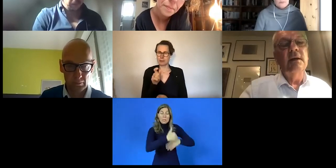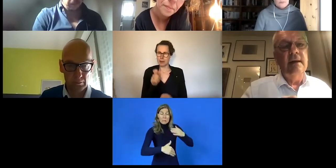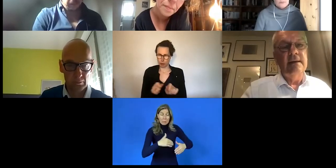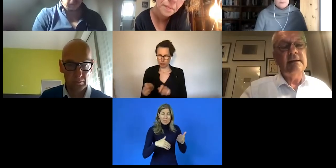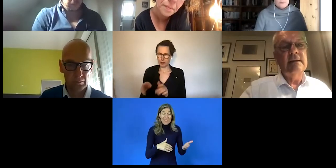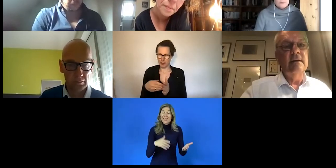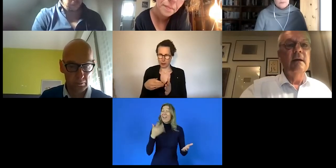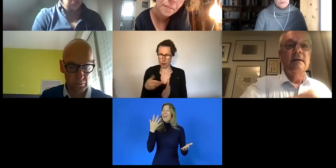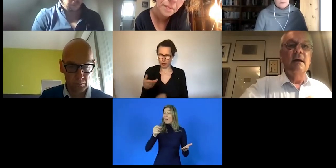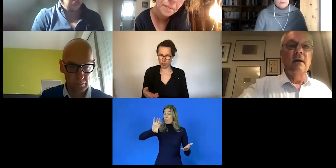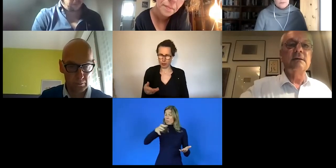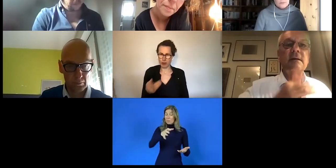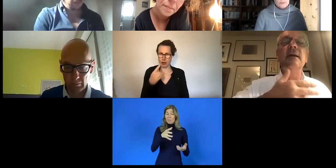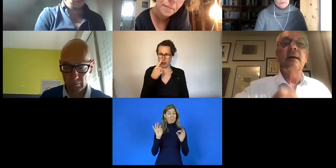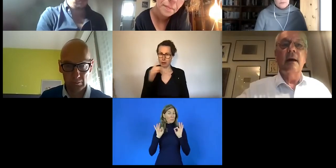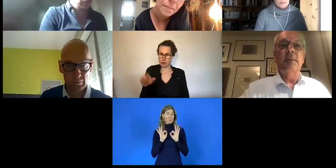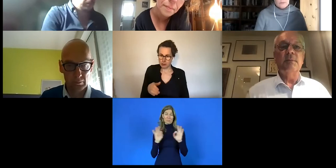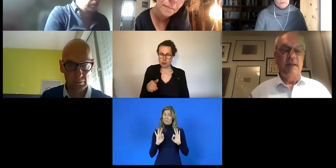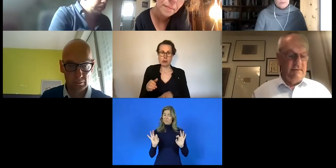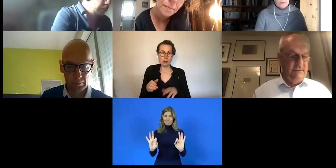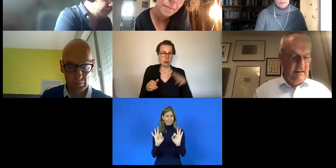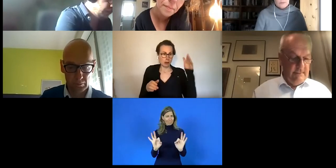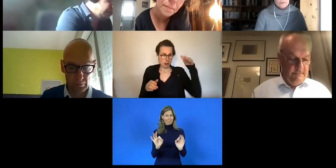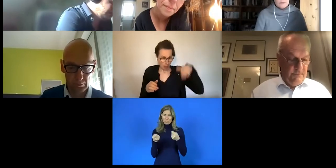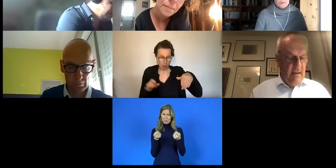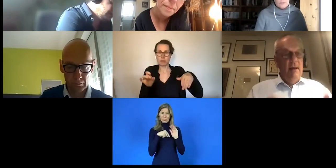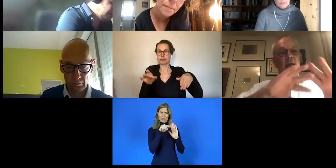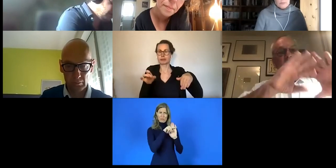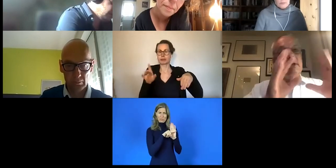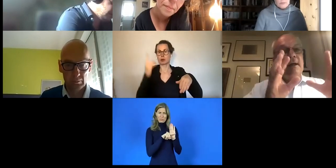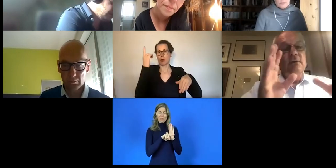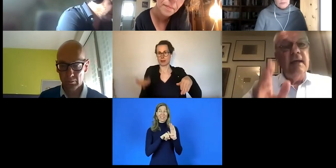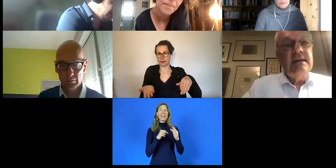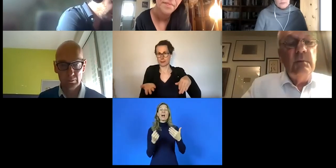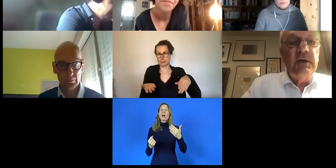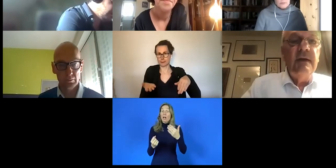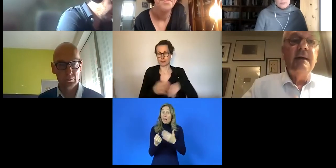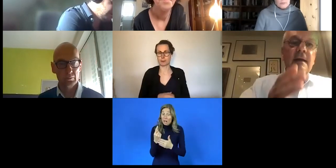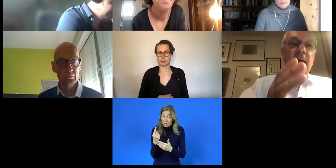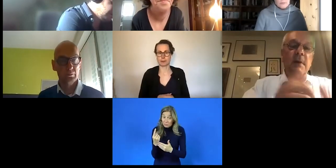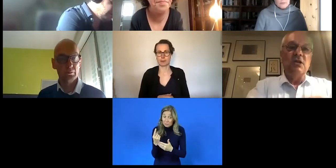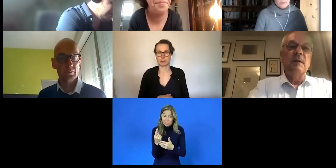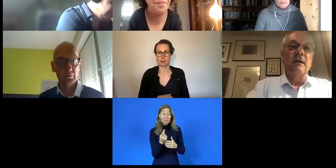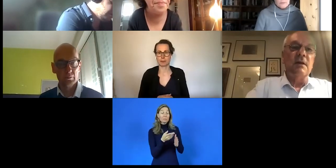Behinderungen die Ersten sind, die ihre Arbeitsplätze verlieren. Und jetzt möchte ich Ihnen ein Beispiel aus der